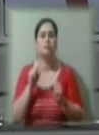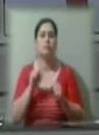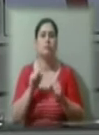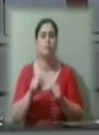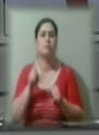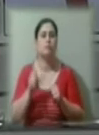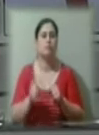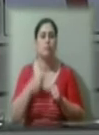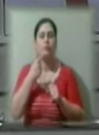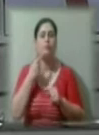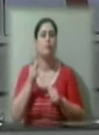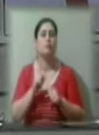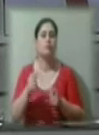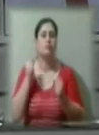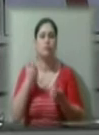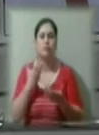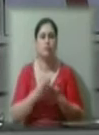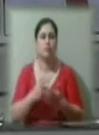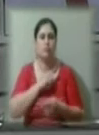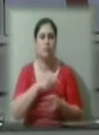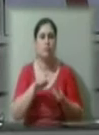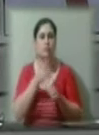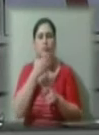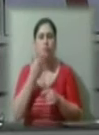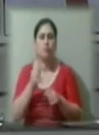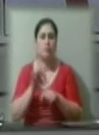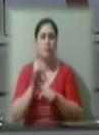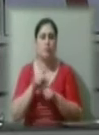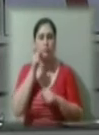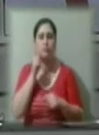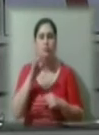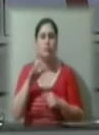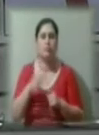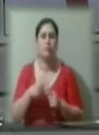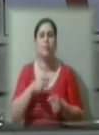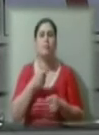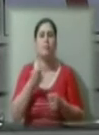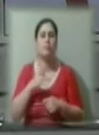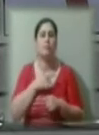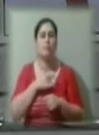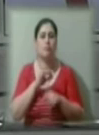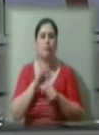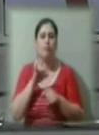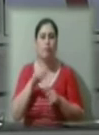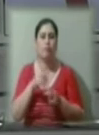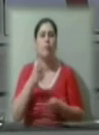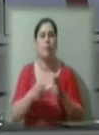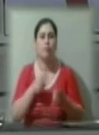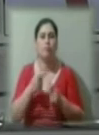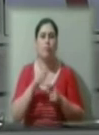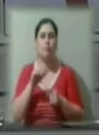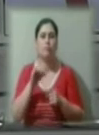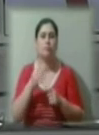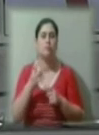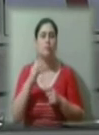фізично не міг цього зробити, бо хворий на цукровий діабет переніс інфаркт, операцію на серці і ампутацію ноги. Сьогодні Айдем